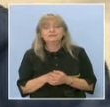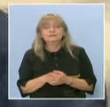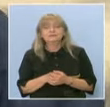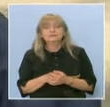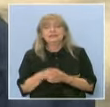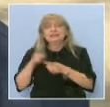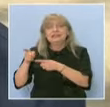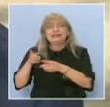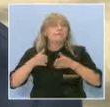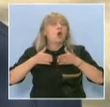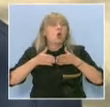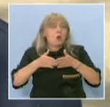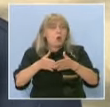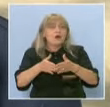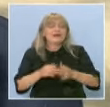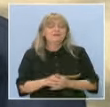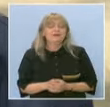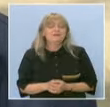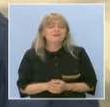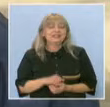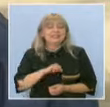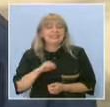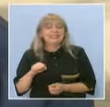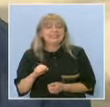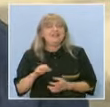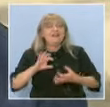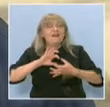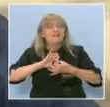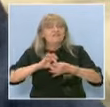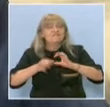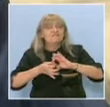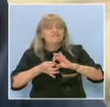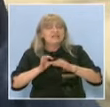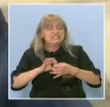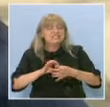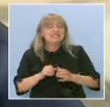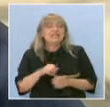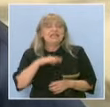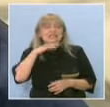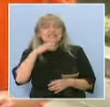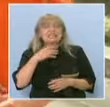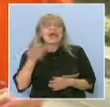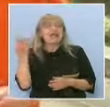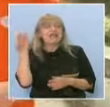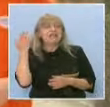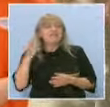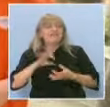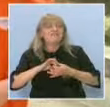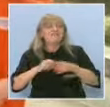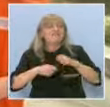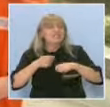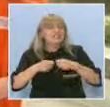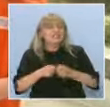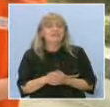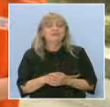онзи там коръп и възлите и старите възли. Харесва